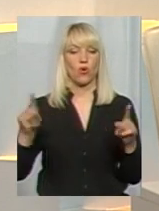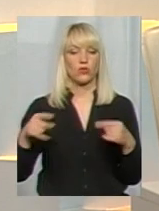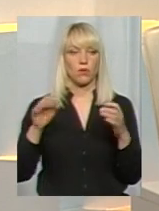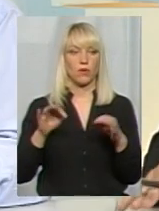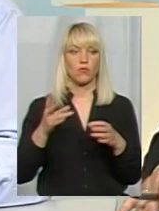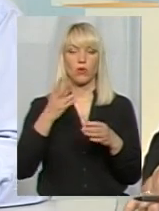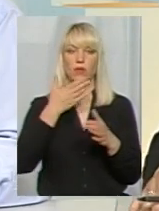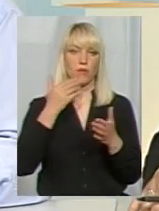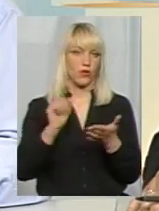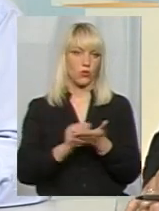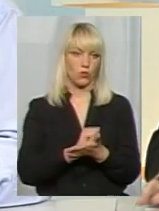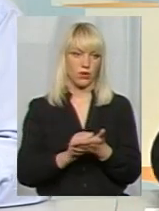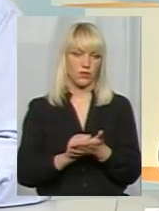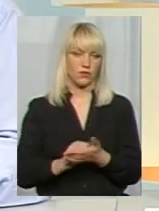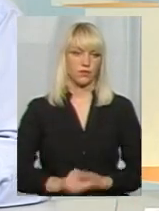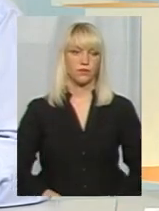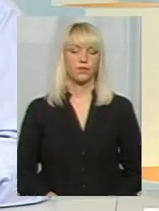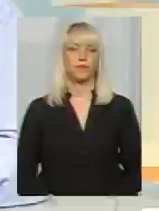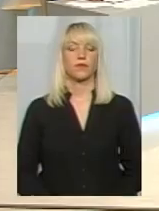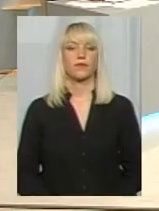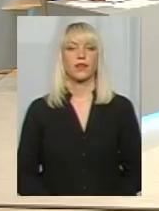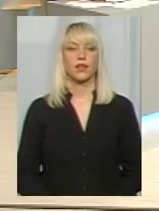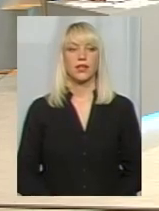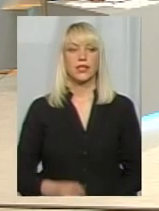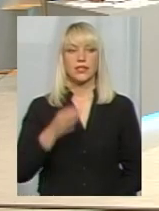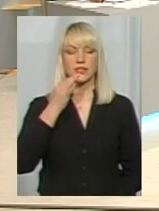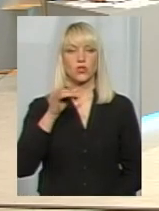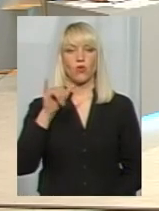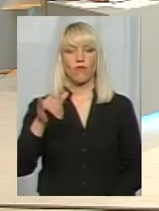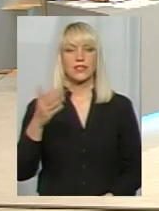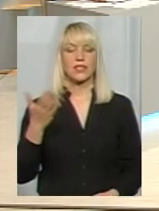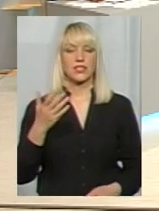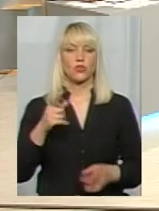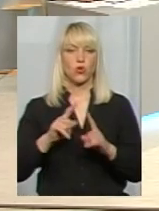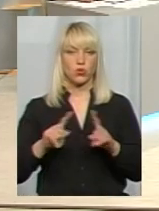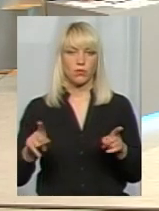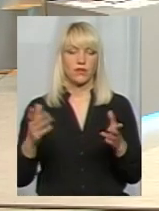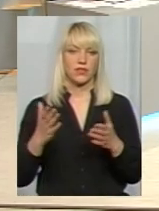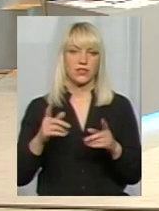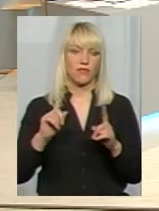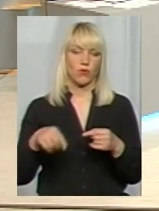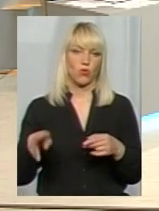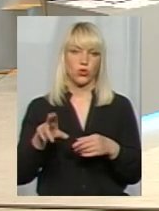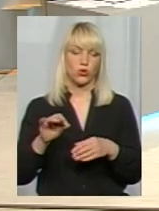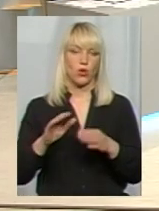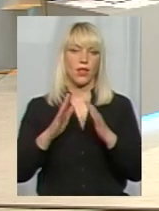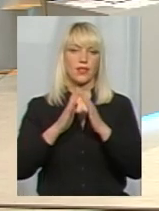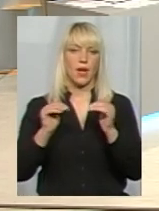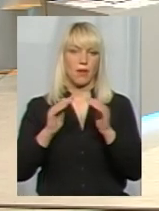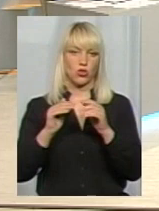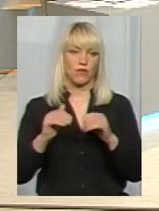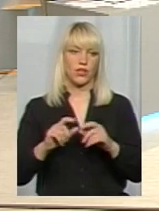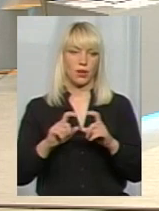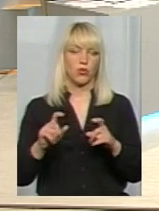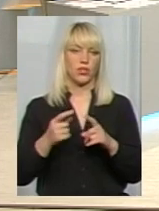немає відповідних документів. Скажіть, панове, у вас якісь особливі вимоги до наметових таборів? Я би не